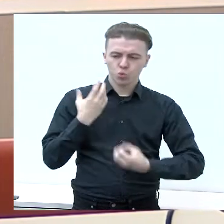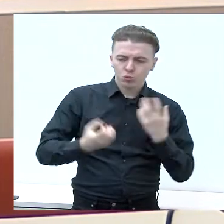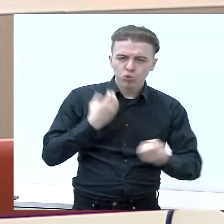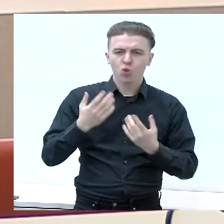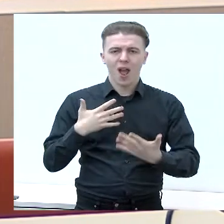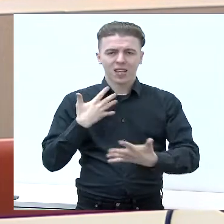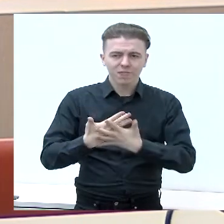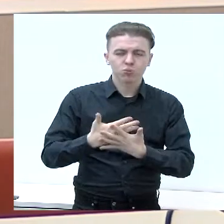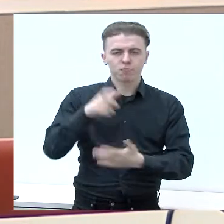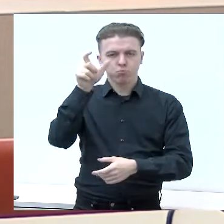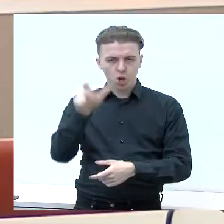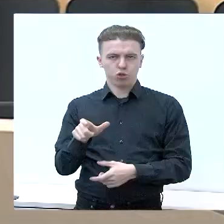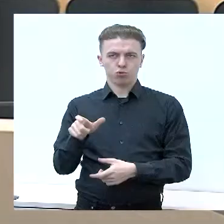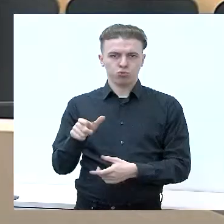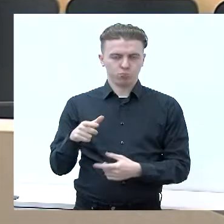aktyvumą, pilietiškumą.